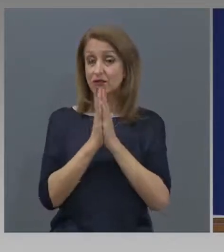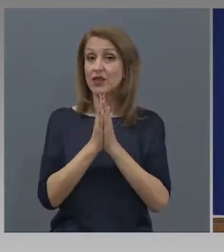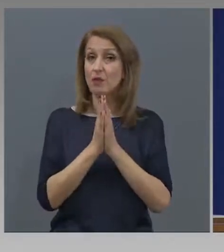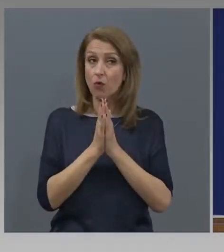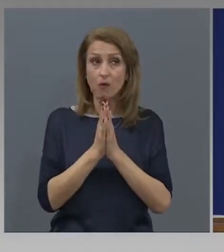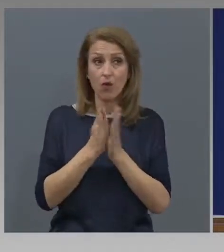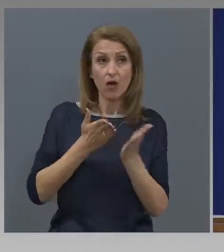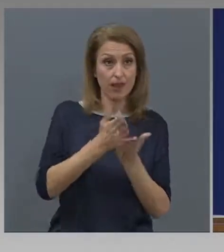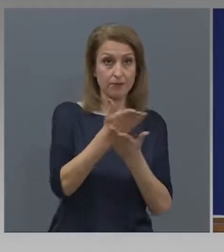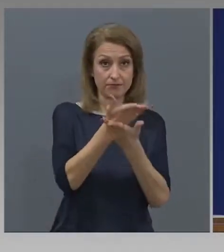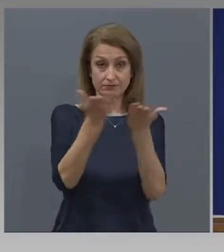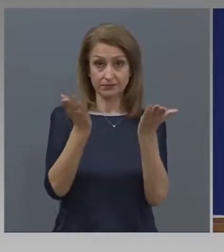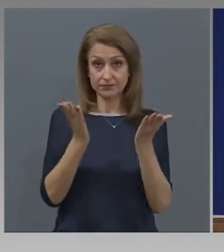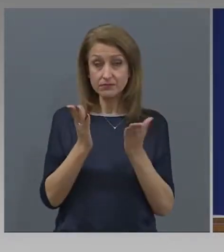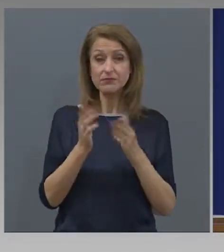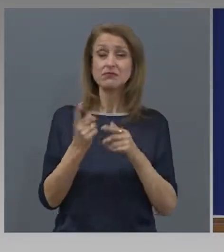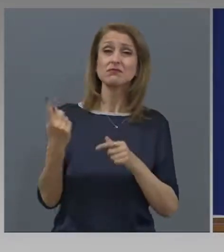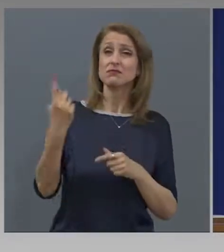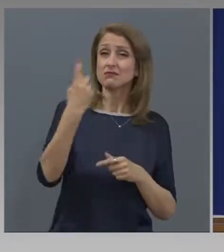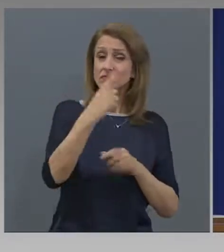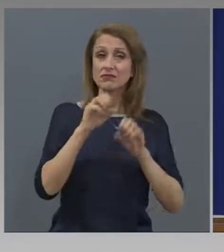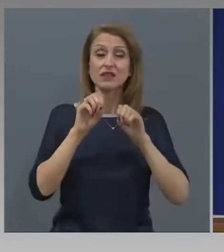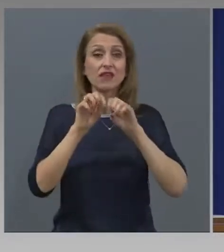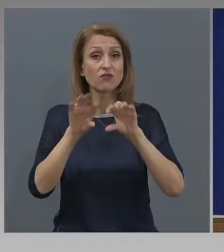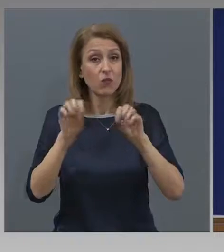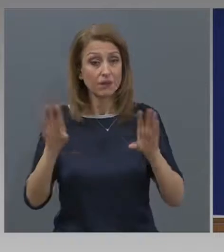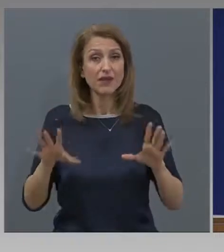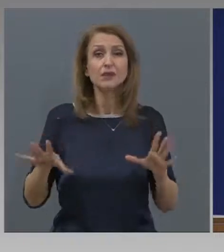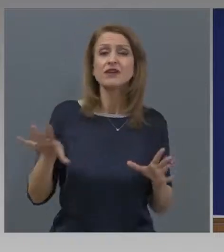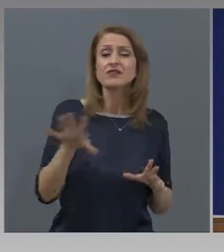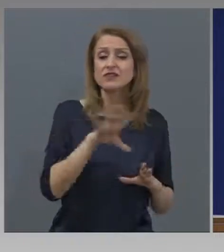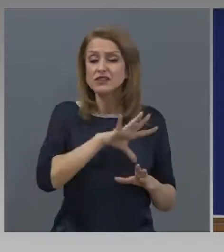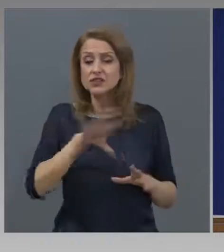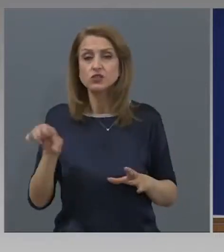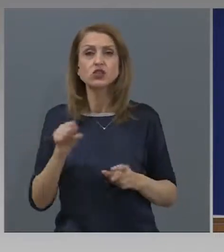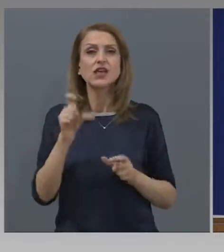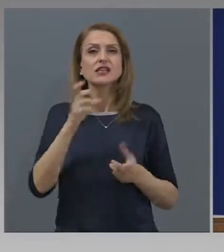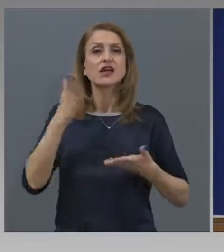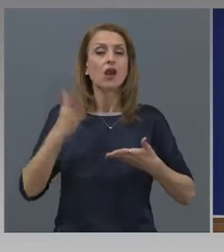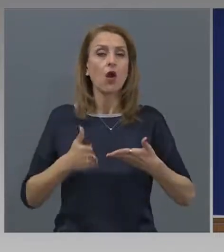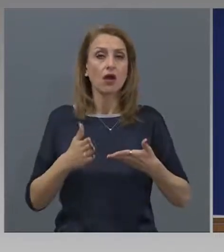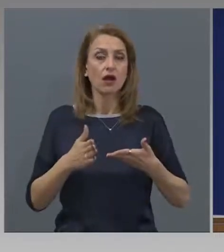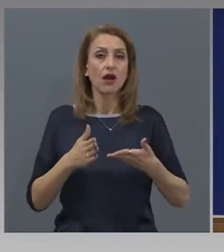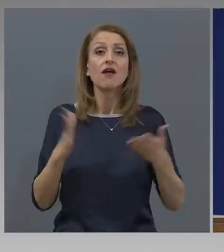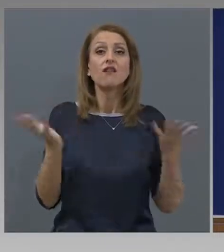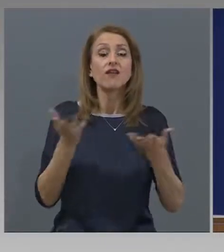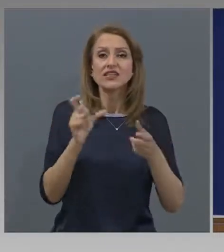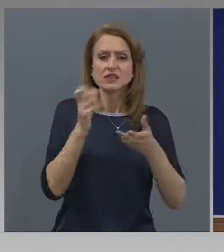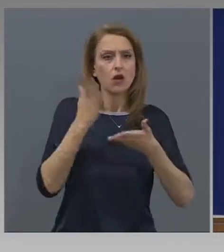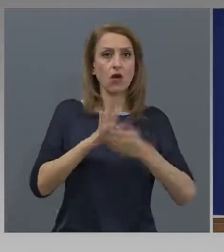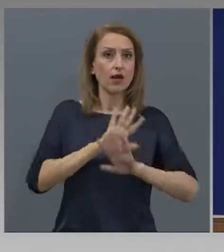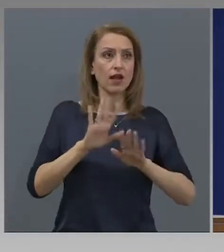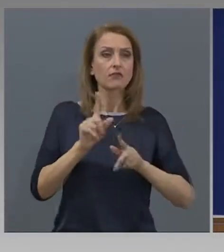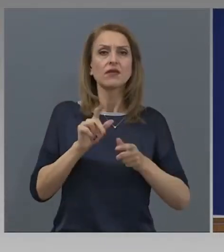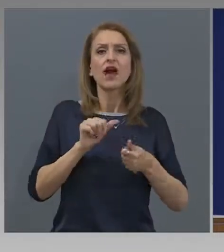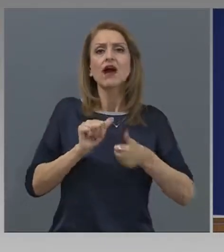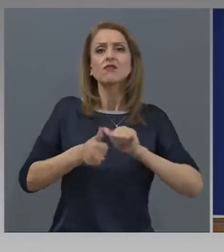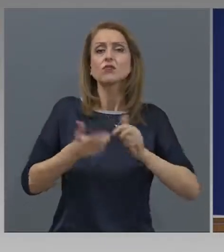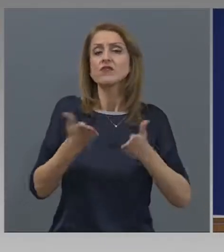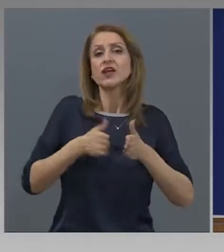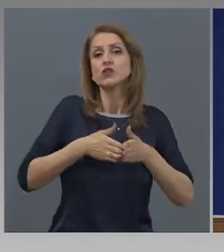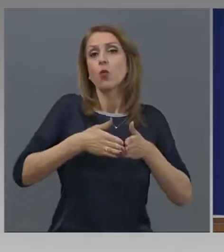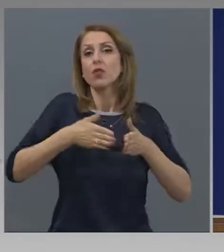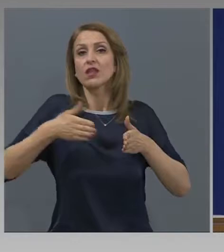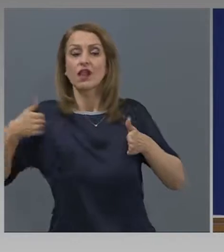медиите още веднъж да информирам, че всички срокове действат автоматично и се удължават автоматично, така че хората,